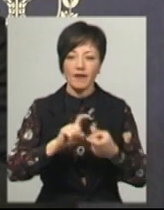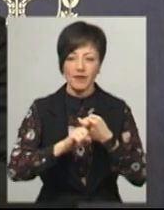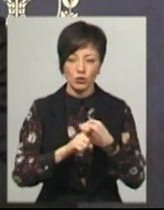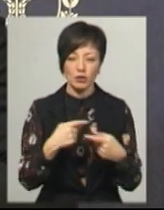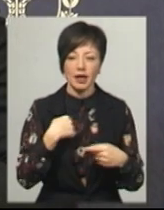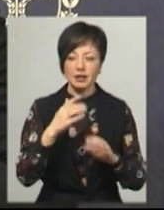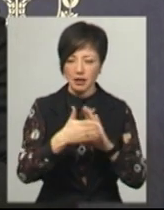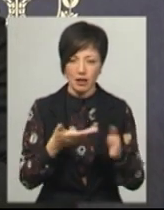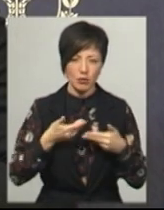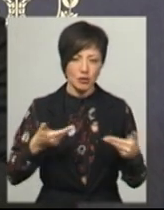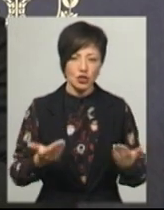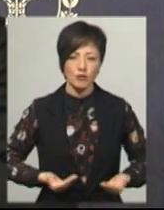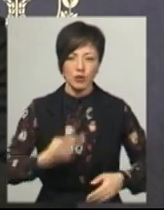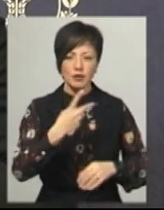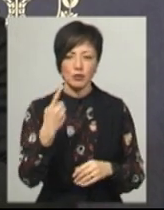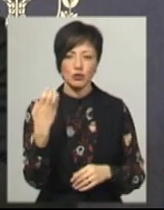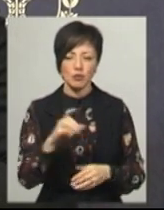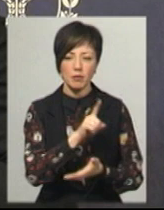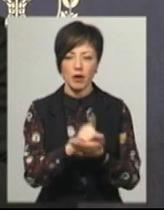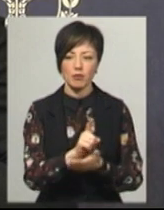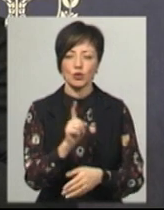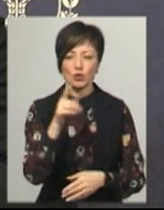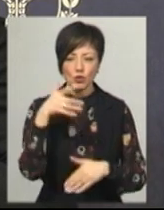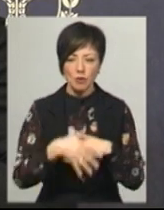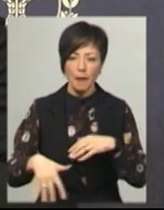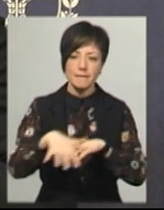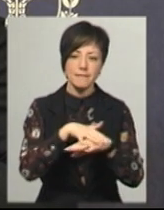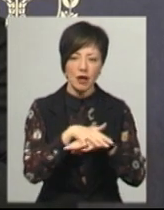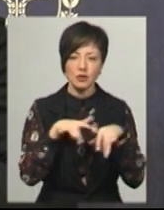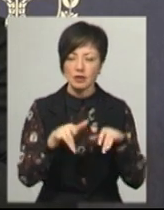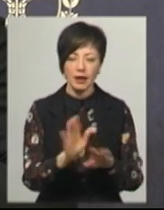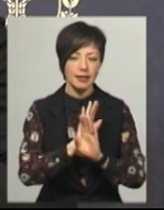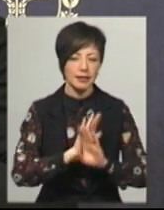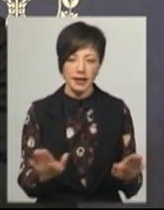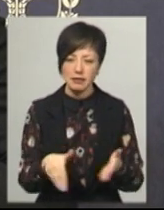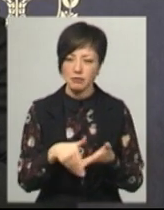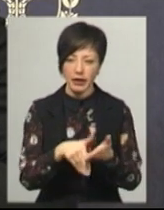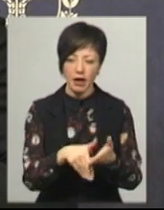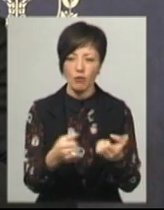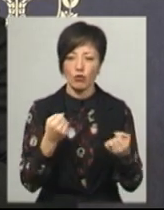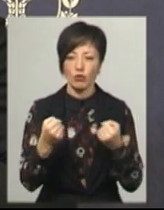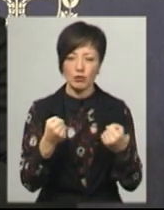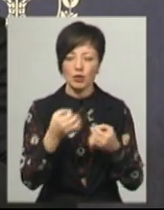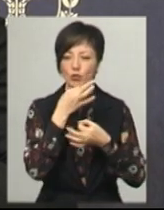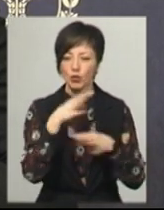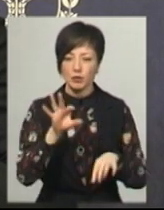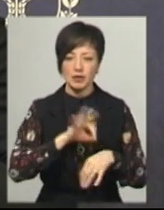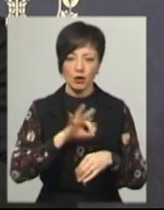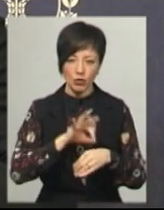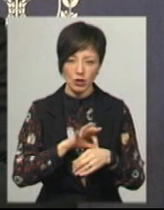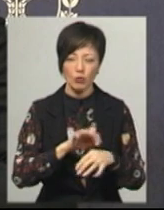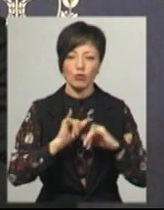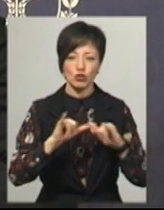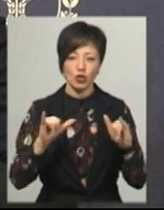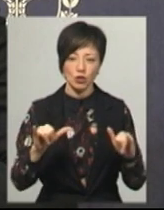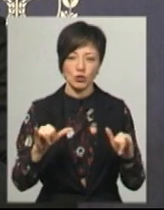ми живемо в 21-му столітті, маємо розуміти, що масовий захід не сприяє боротьбі з будь-яким захворюванням, яке